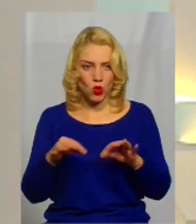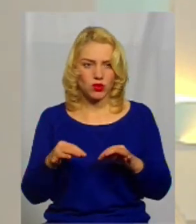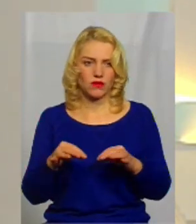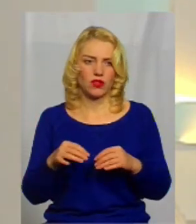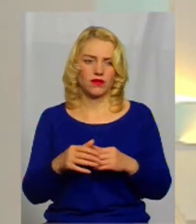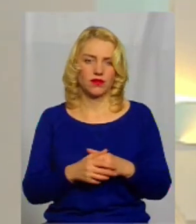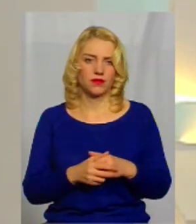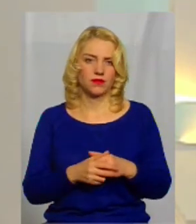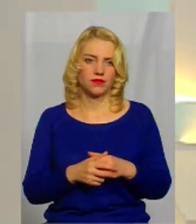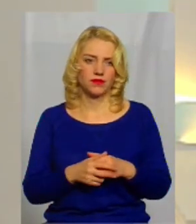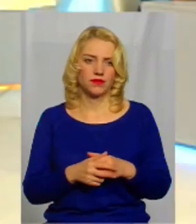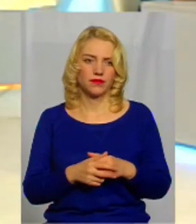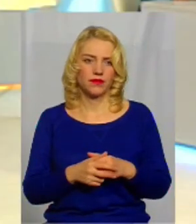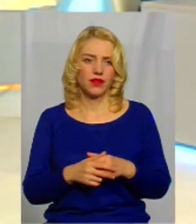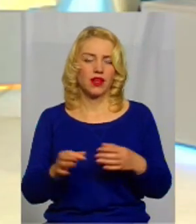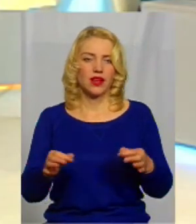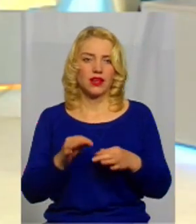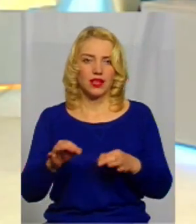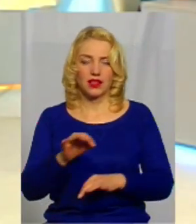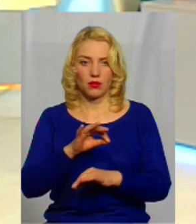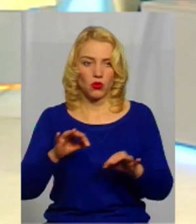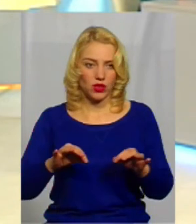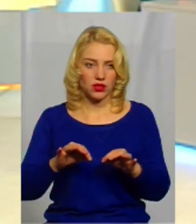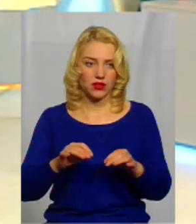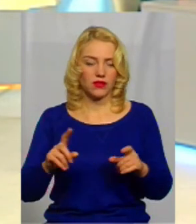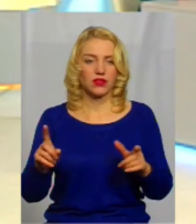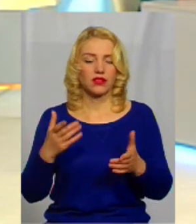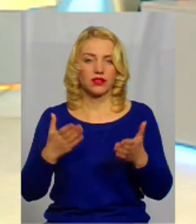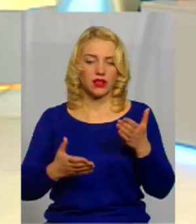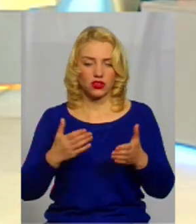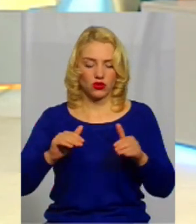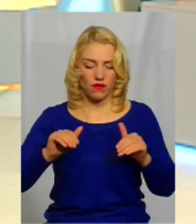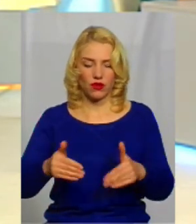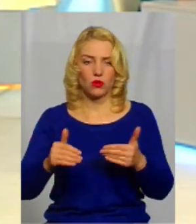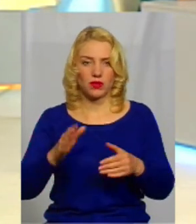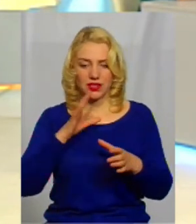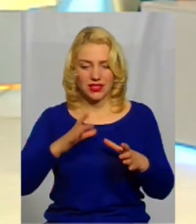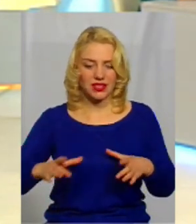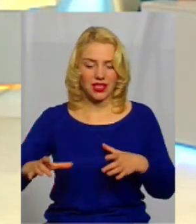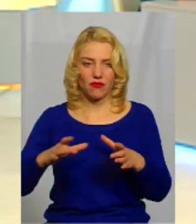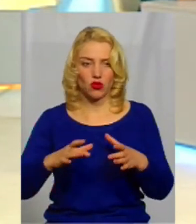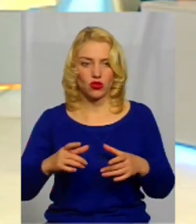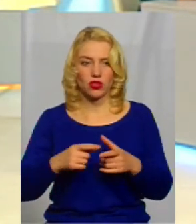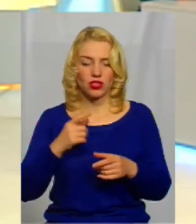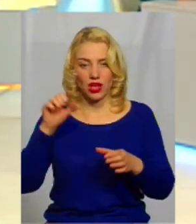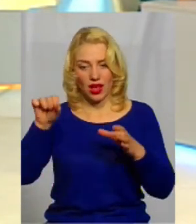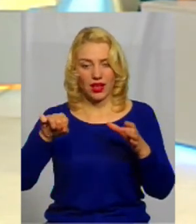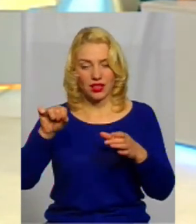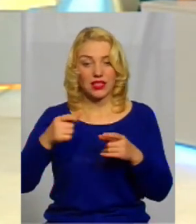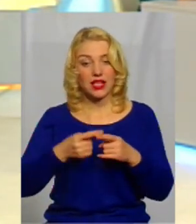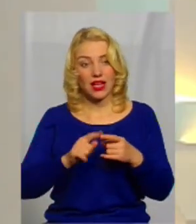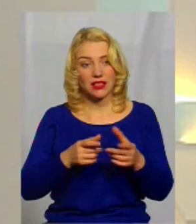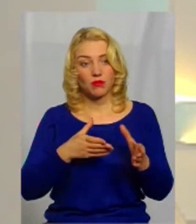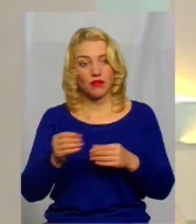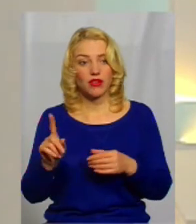ніяких проєктів, якщо викопати ставочок якийсь чи криницю. А це впливає на